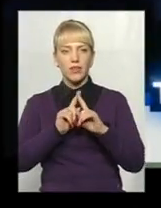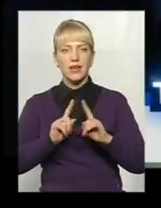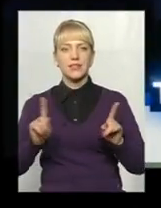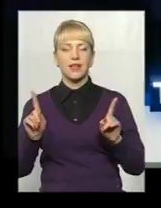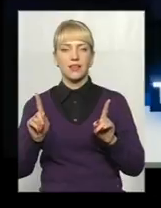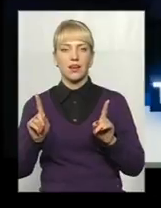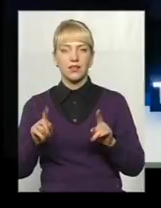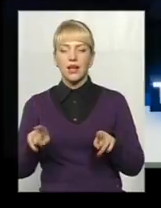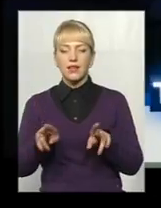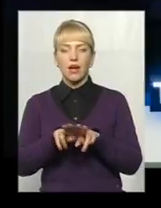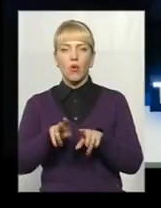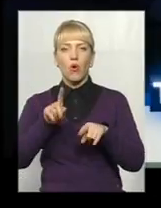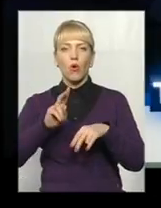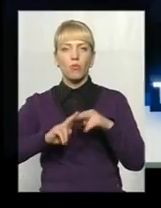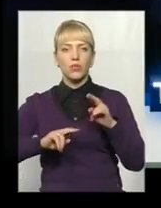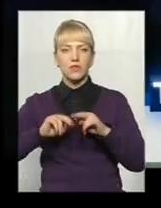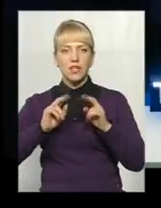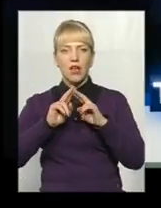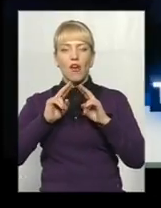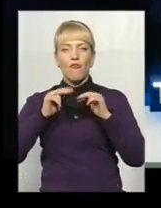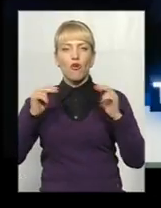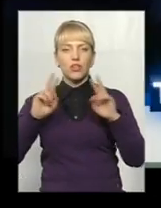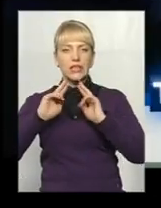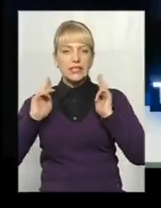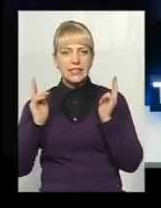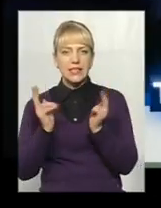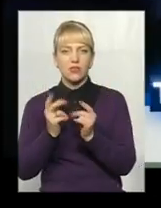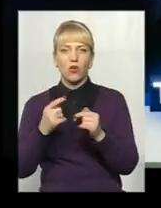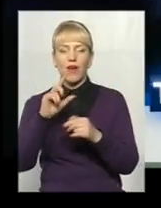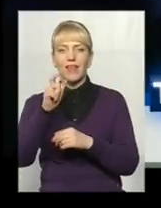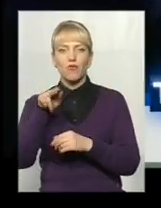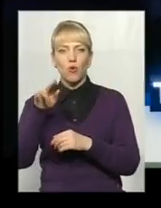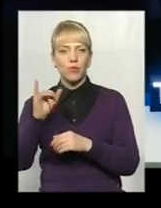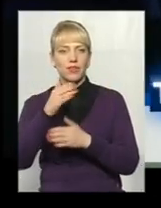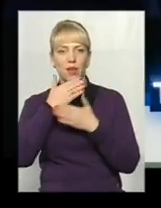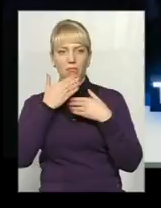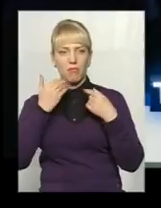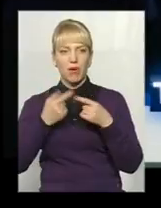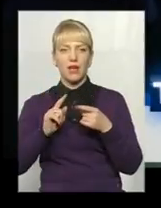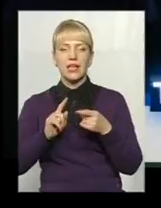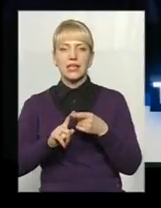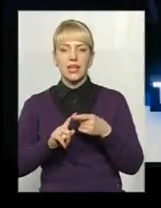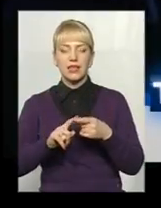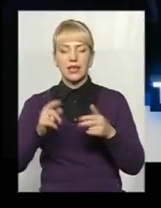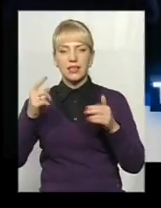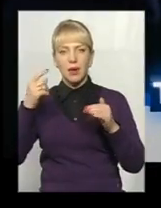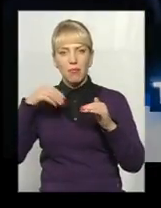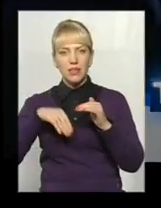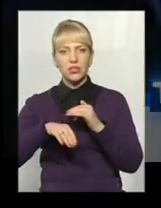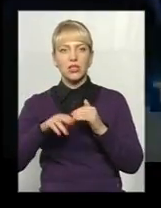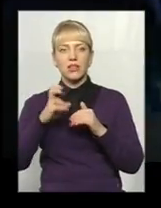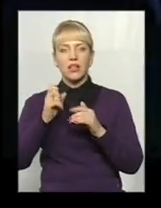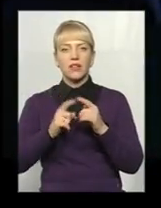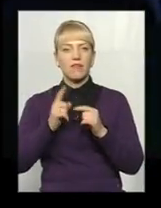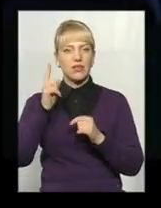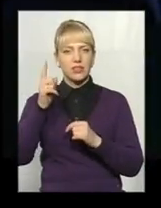Такого будівництва фортифікаційного в Європі немає. Вперше такий бастіон, зведений не на рівні землі, а на висоту майже 10